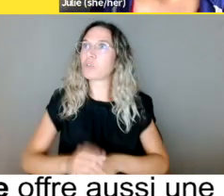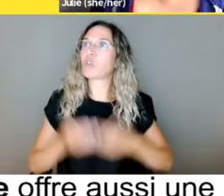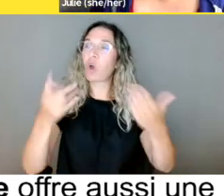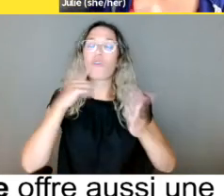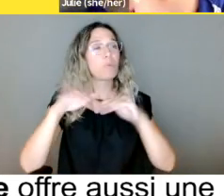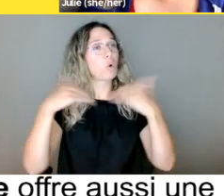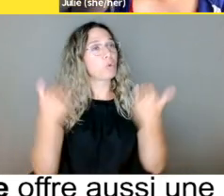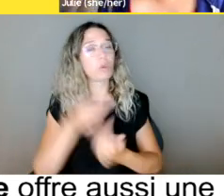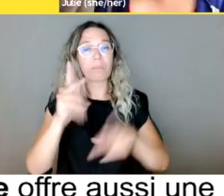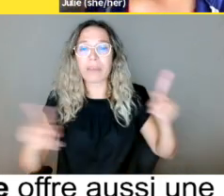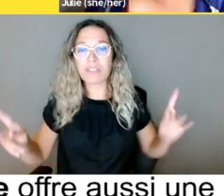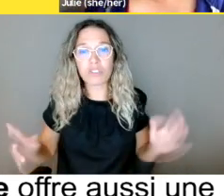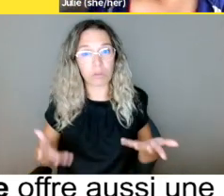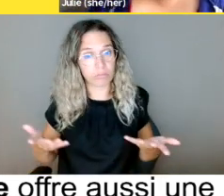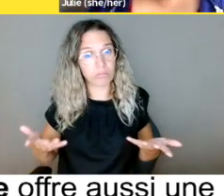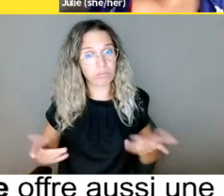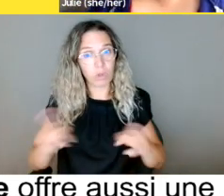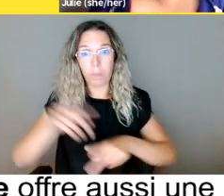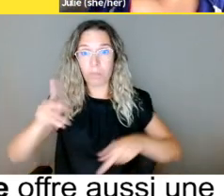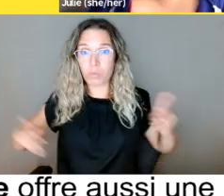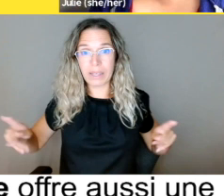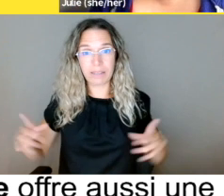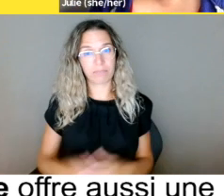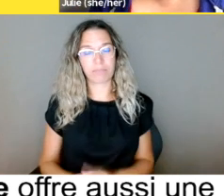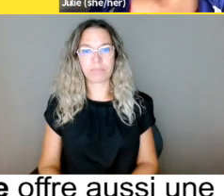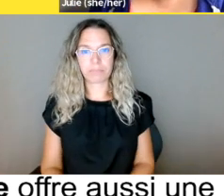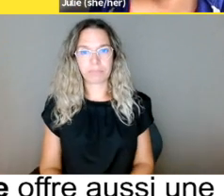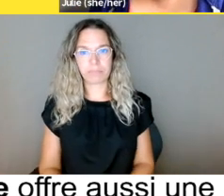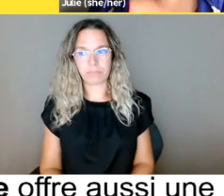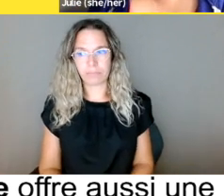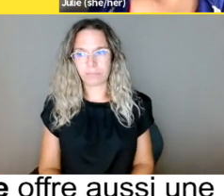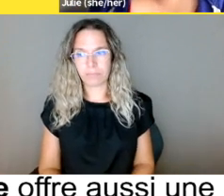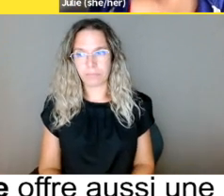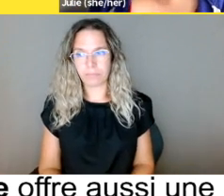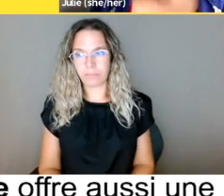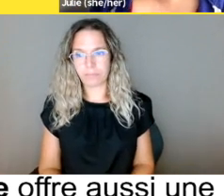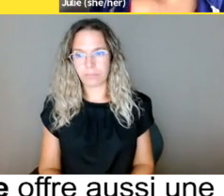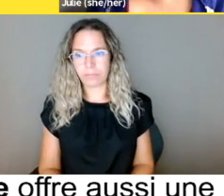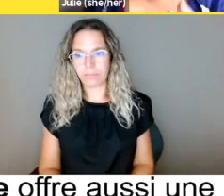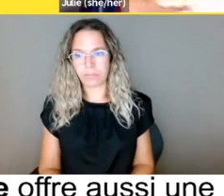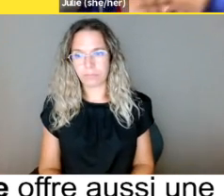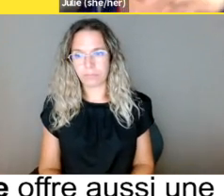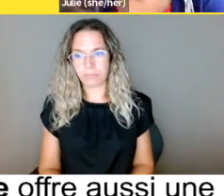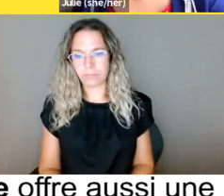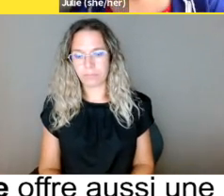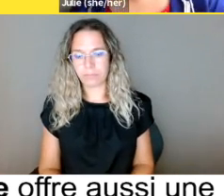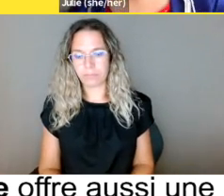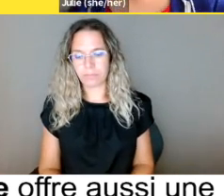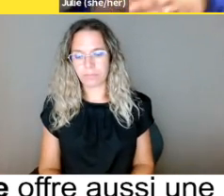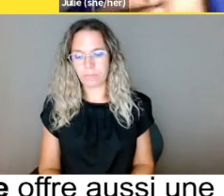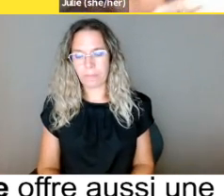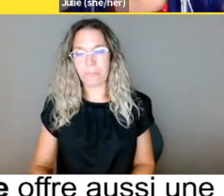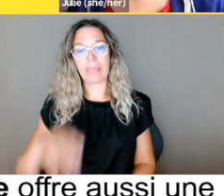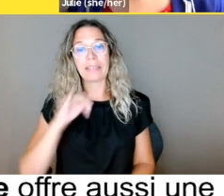Québec d'avoir le même accès aux biens et aux services qui sont normalement offerts à toutes les autres